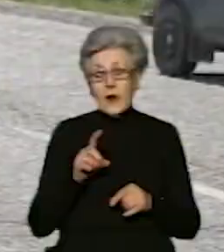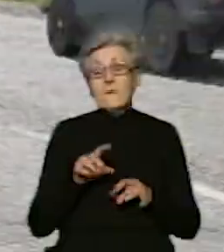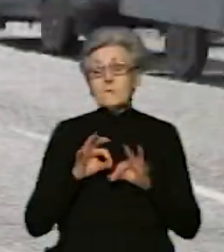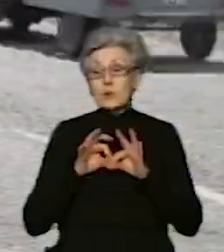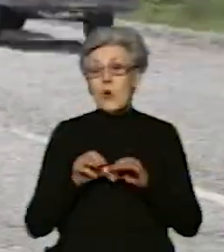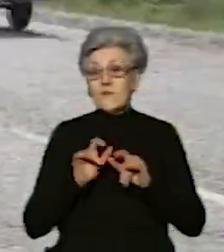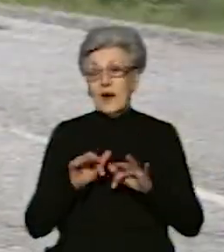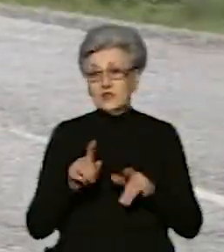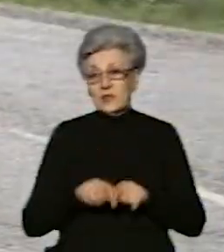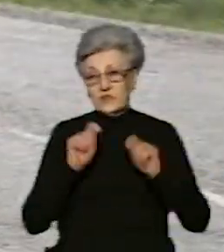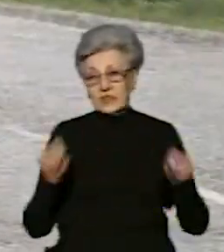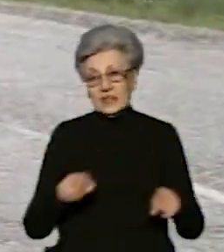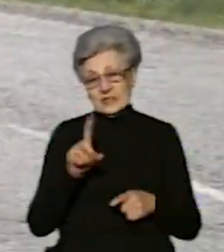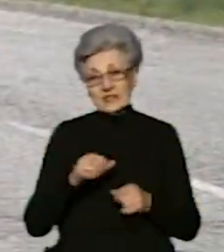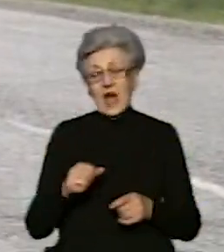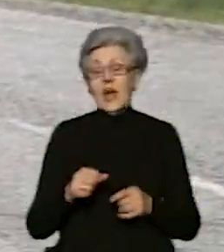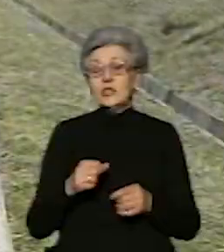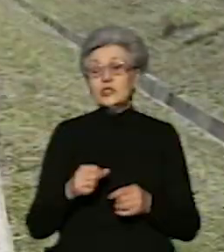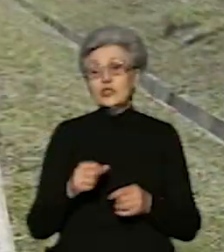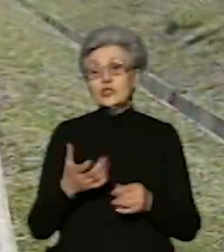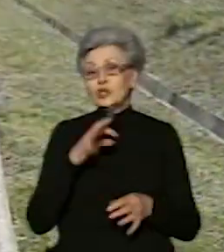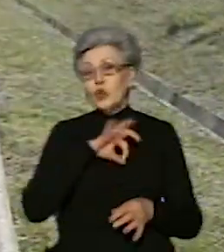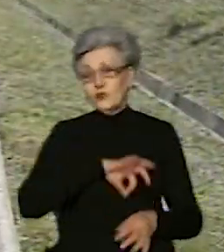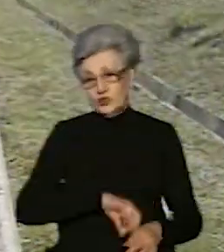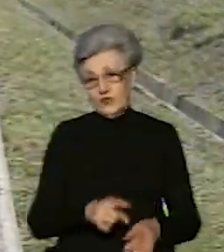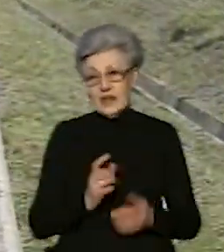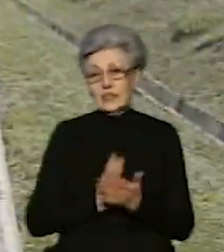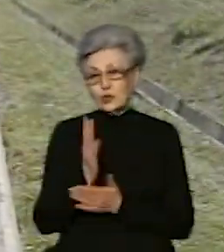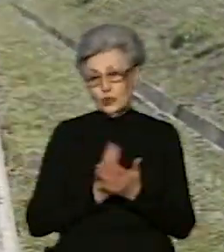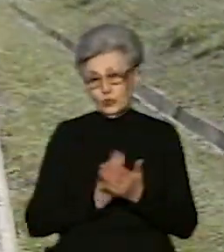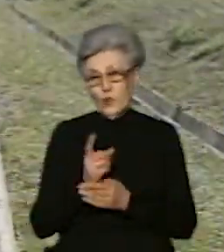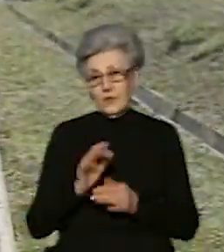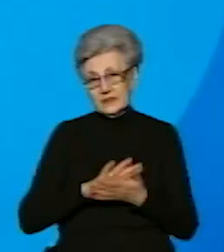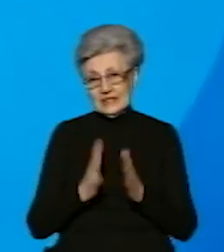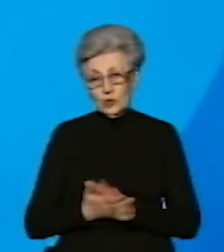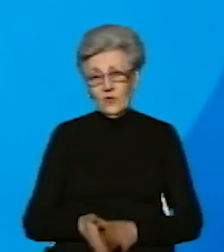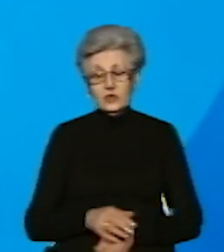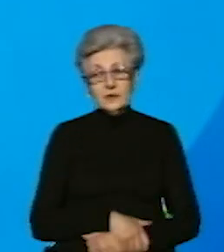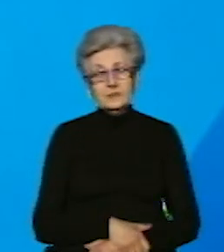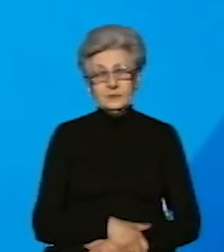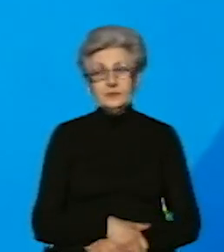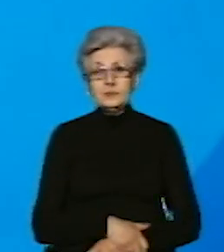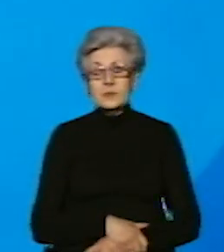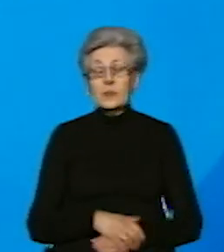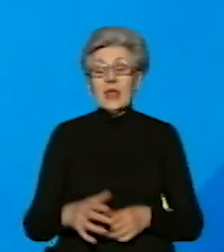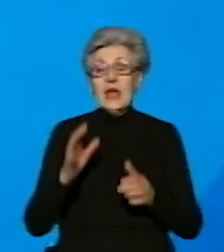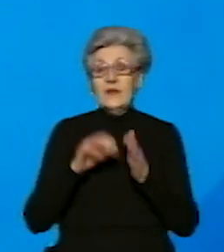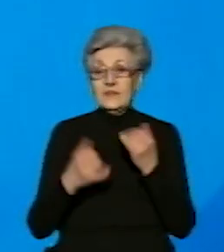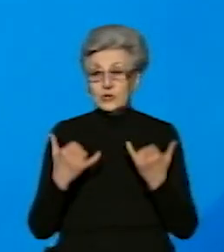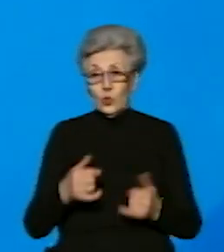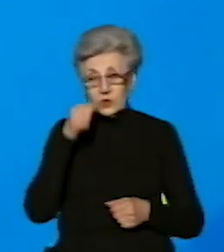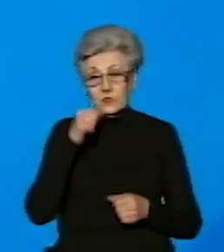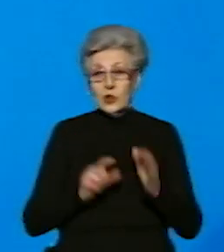зловживання службовим становищем. Христина Тимофійчук, Антон Романюк, новини на Суспільному. Відсьогодні в Україні